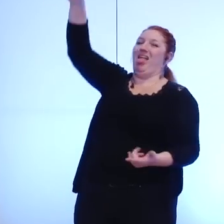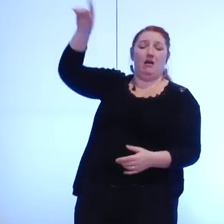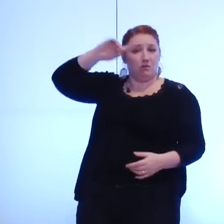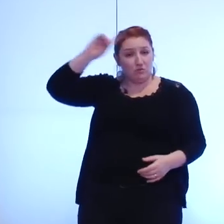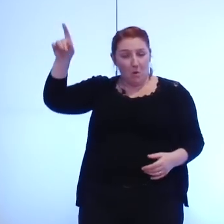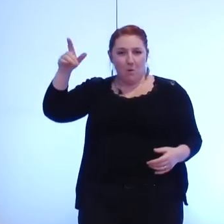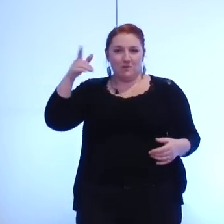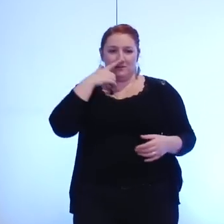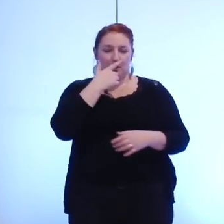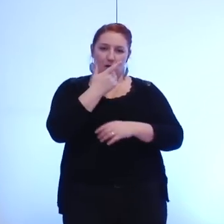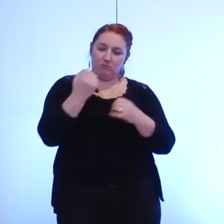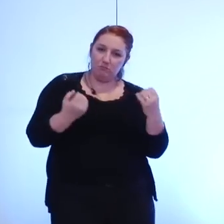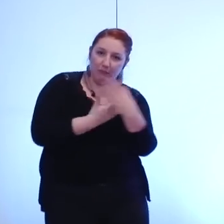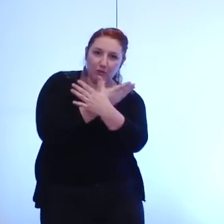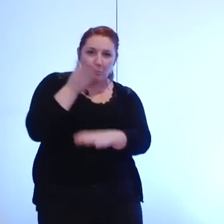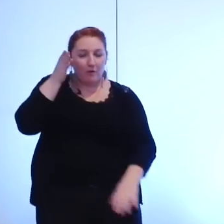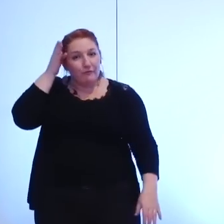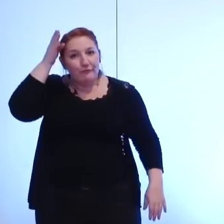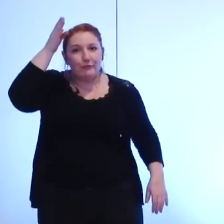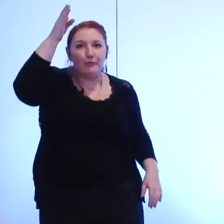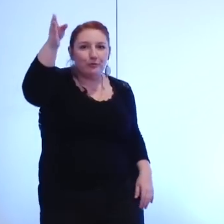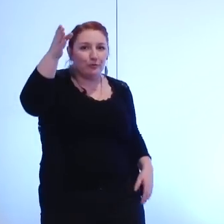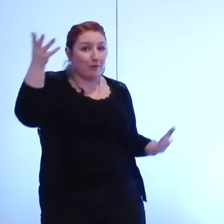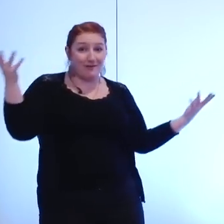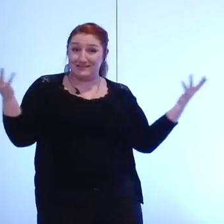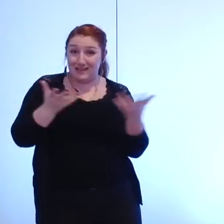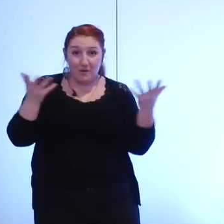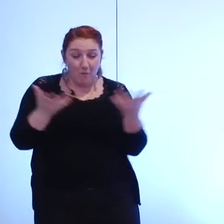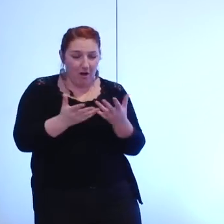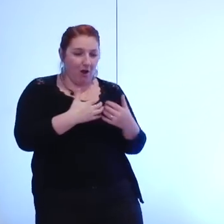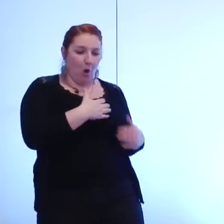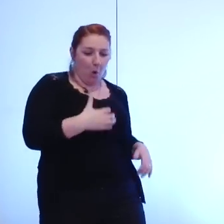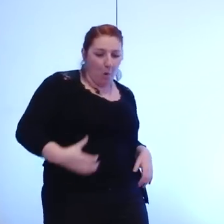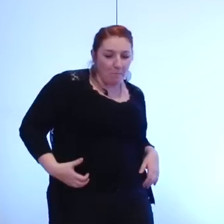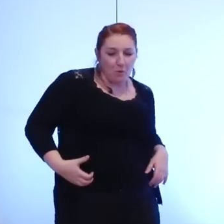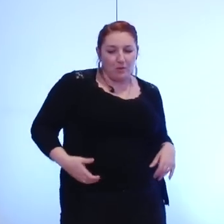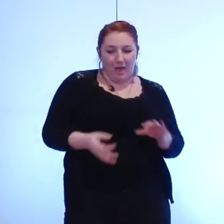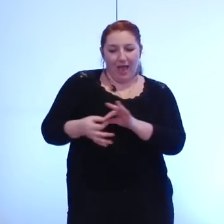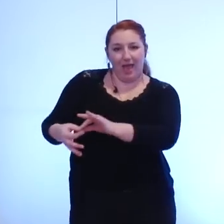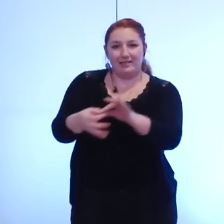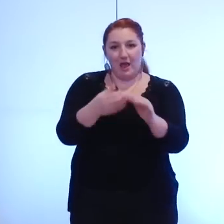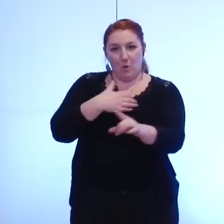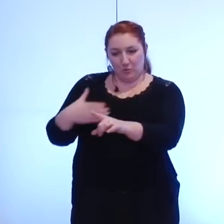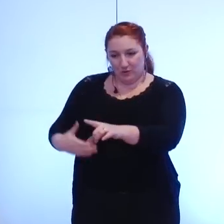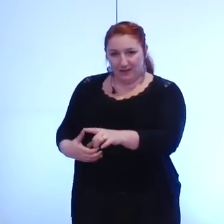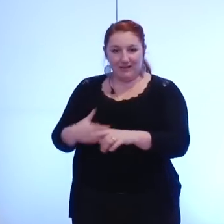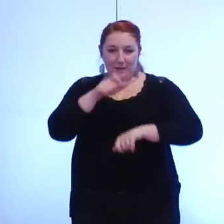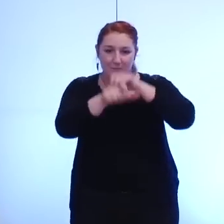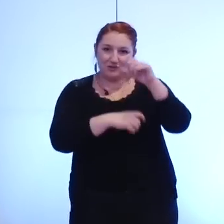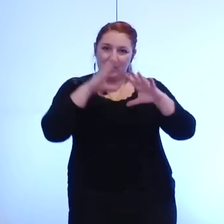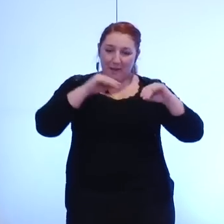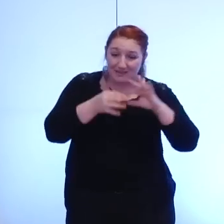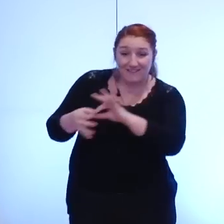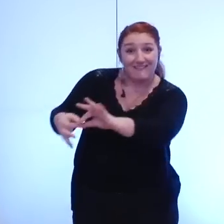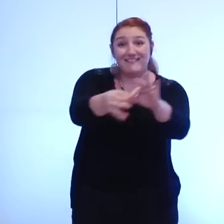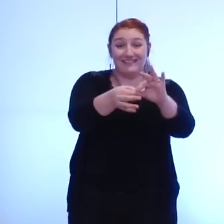qui fera métropole demain c'est l'articulation au quotidien entre les communes l'intercommunalité et les habitants nous